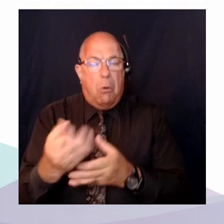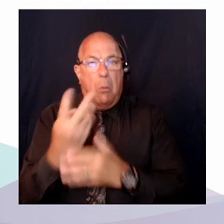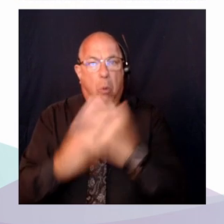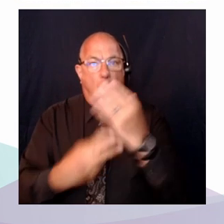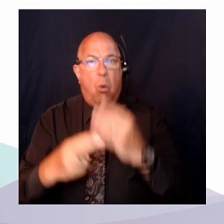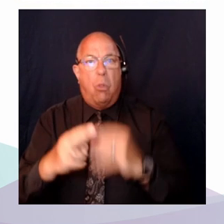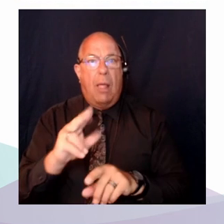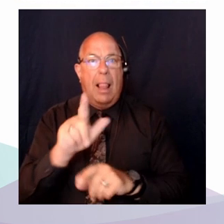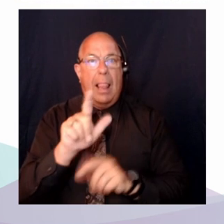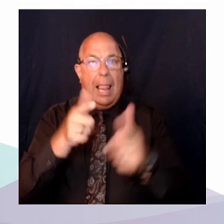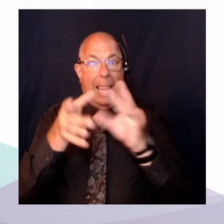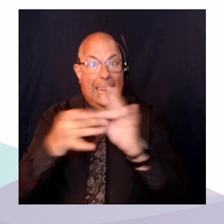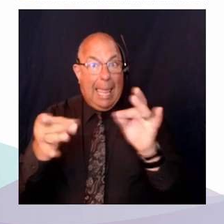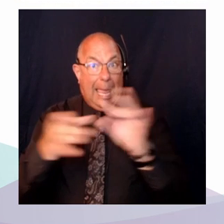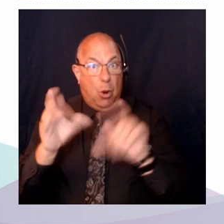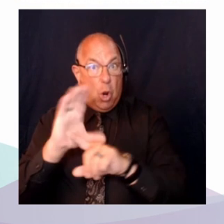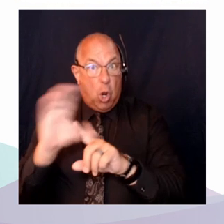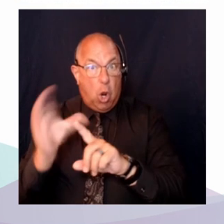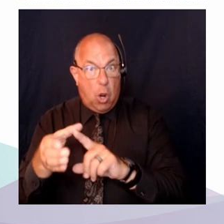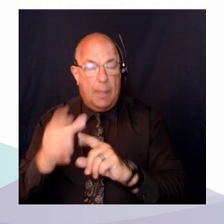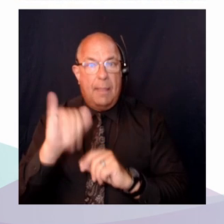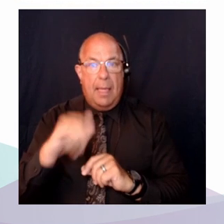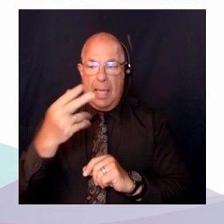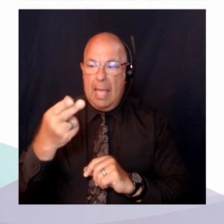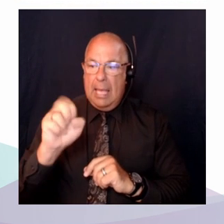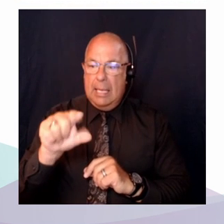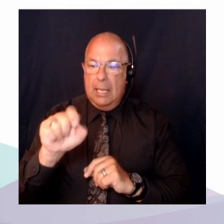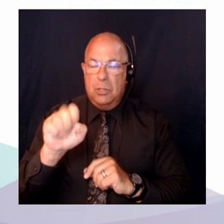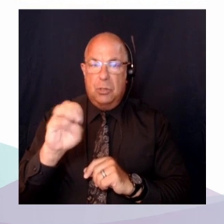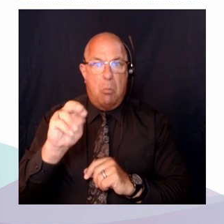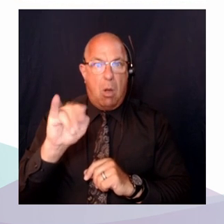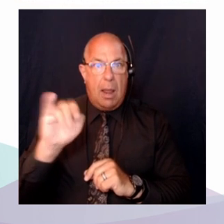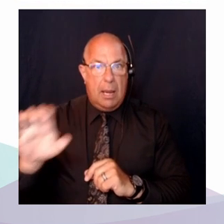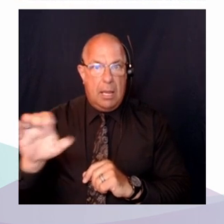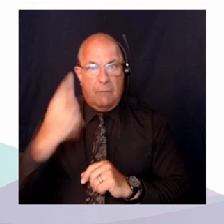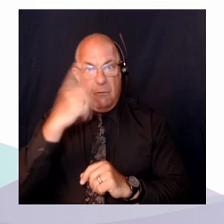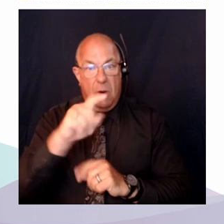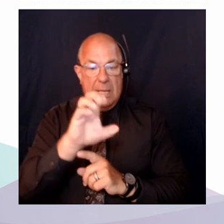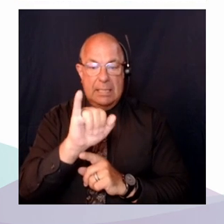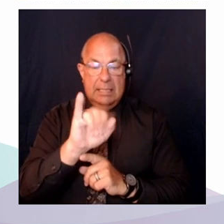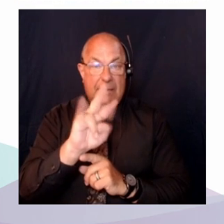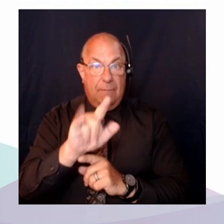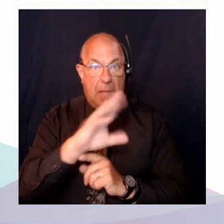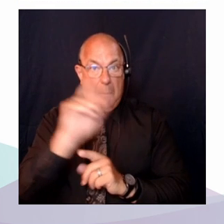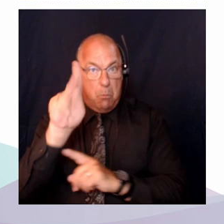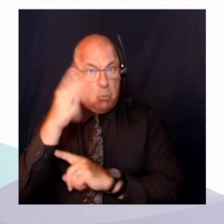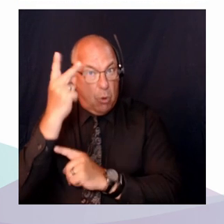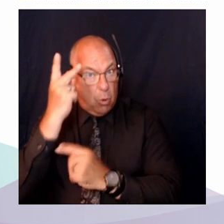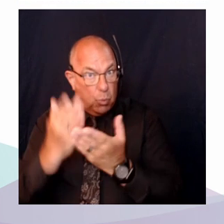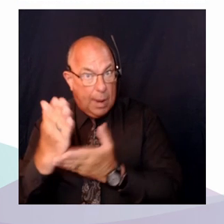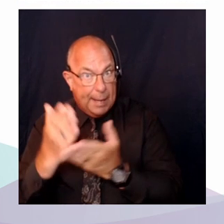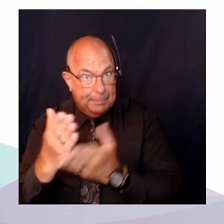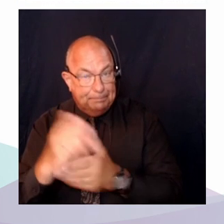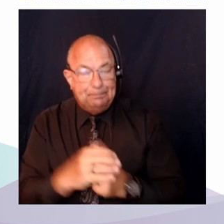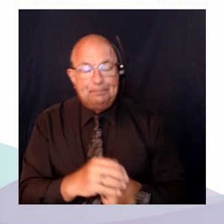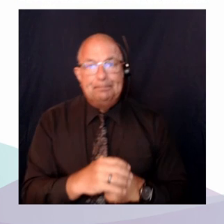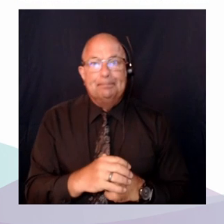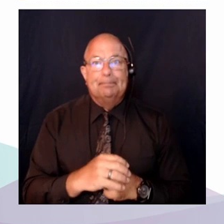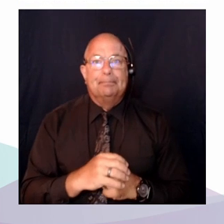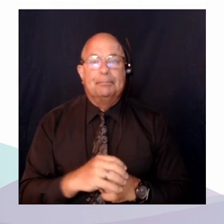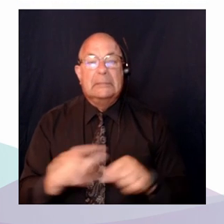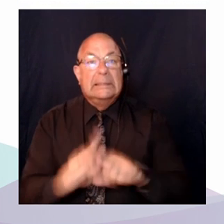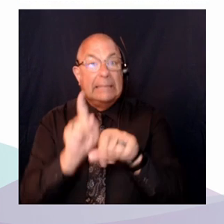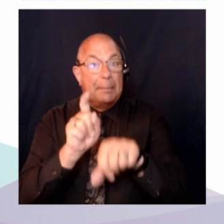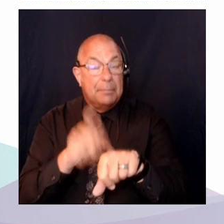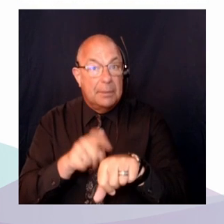hégémonique des droits civils et politiques. En même temps, il existe de nombreux leviers qui sont disponibles